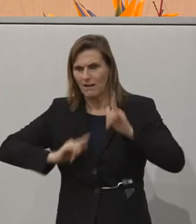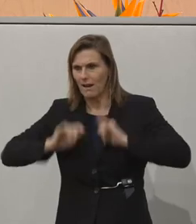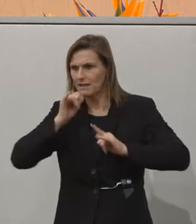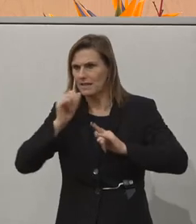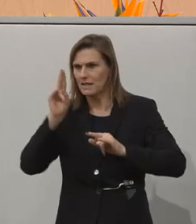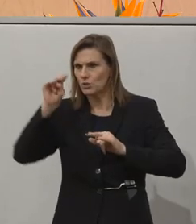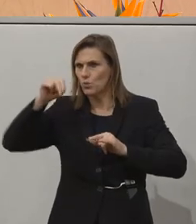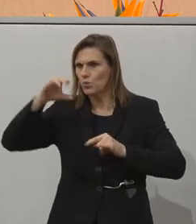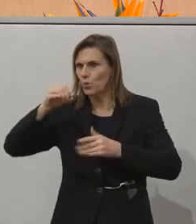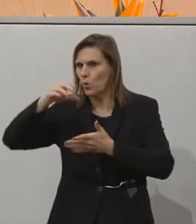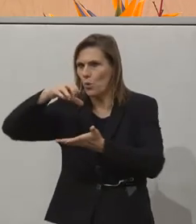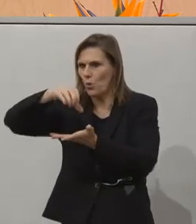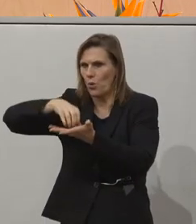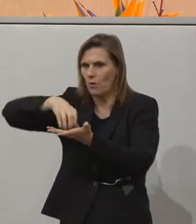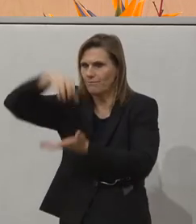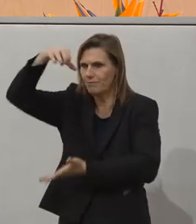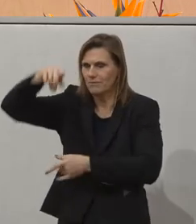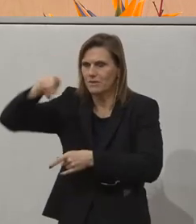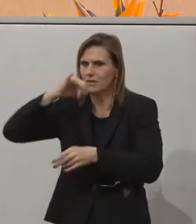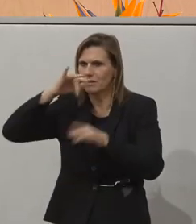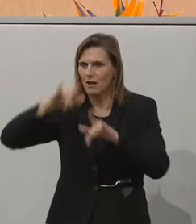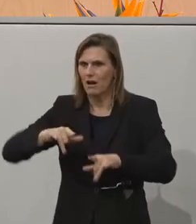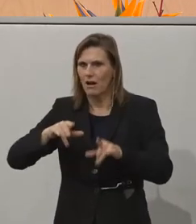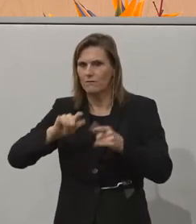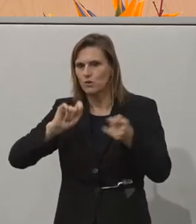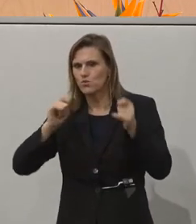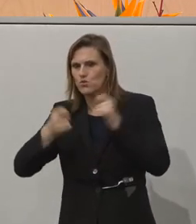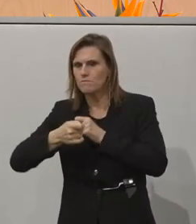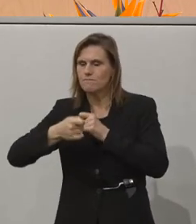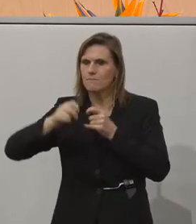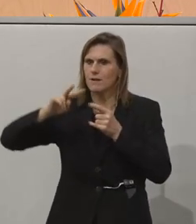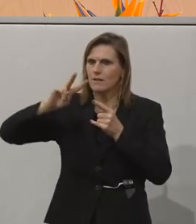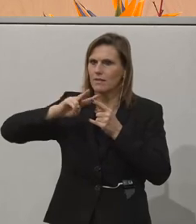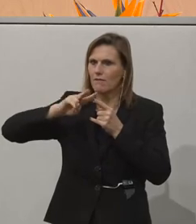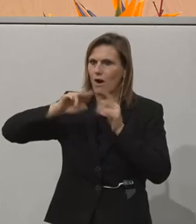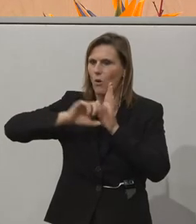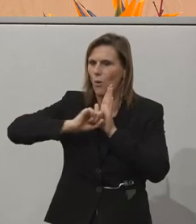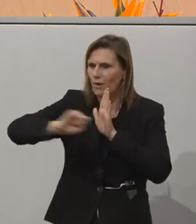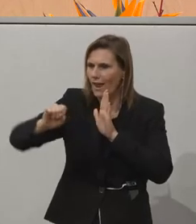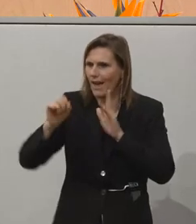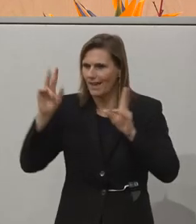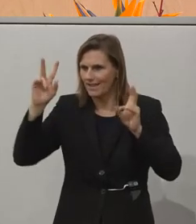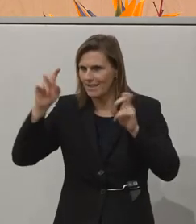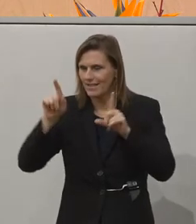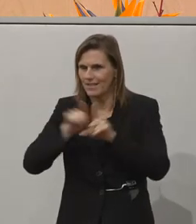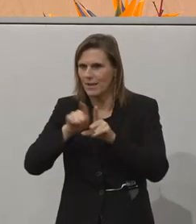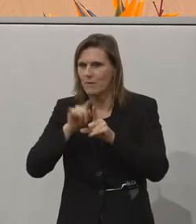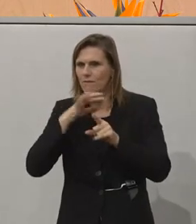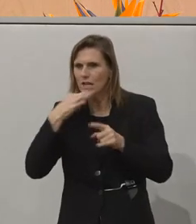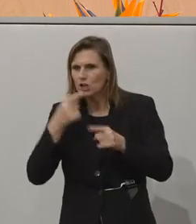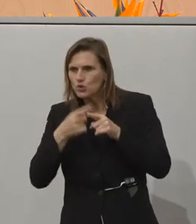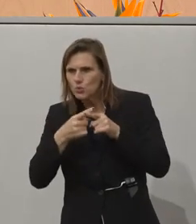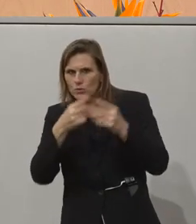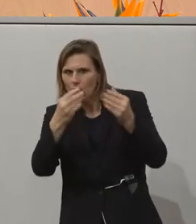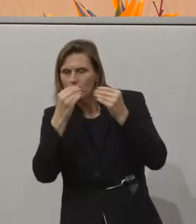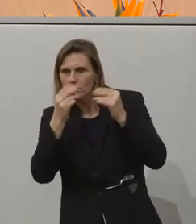UNO City, weil wir auf Webfernsehen sozusagen umsteigen mussten. Aber dort ganz viele Stunden Material. Ab